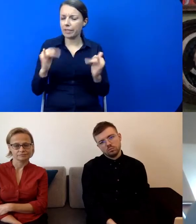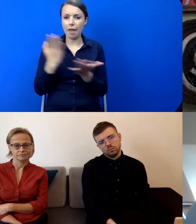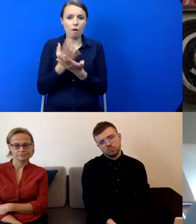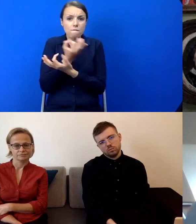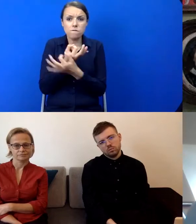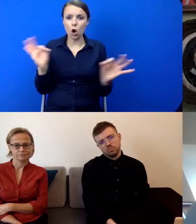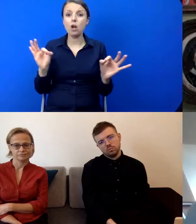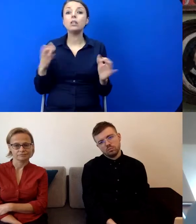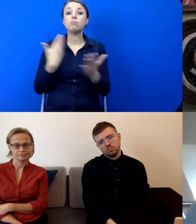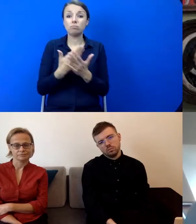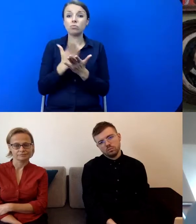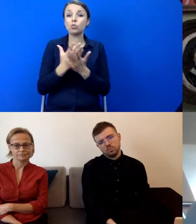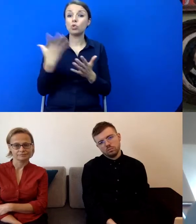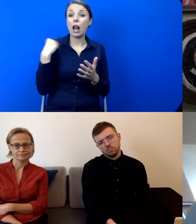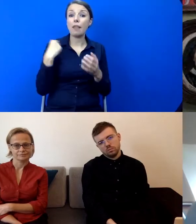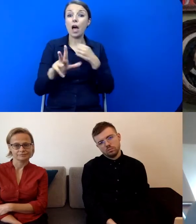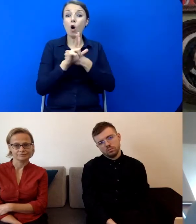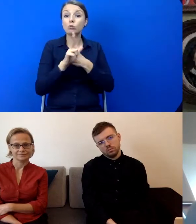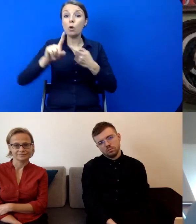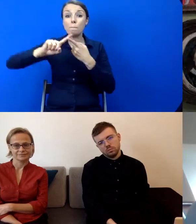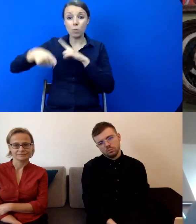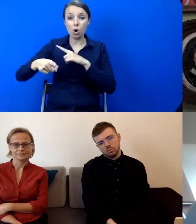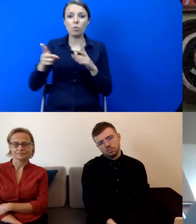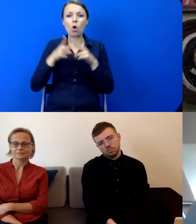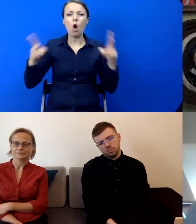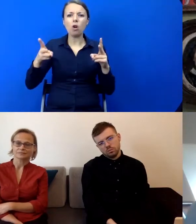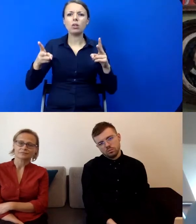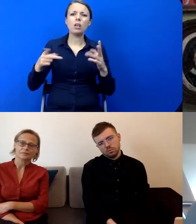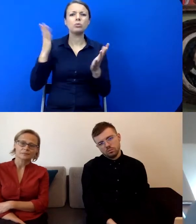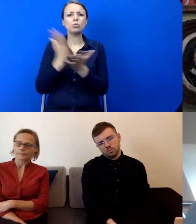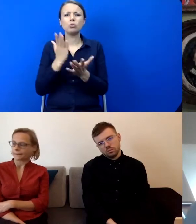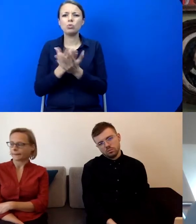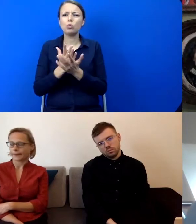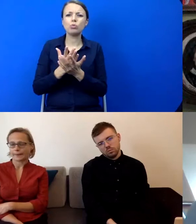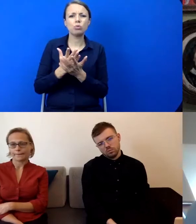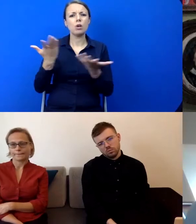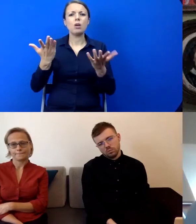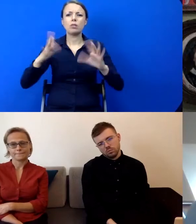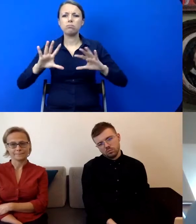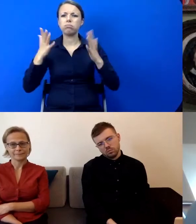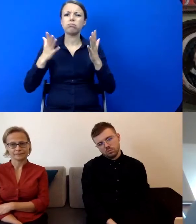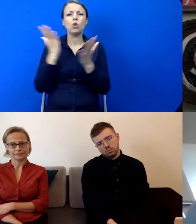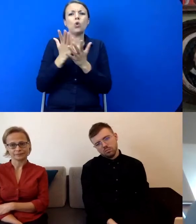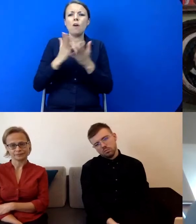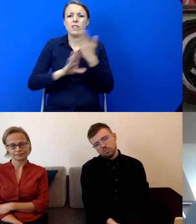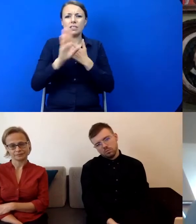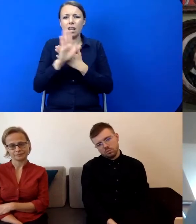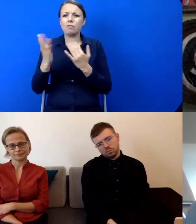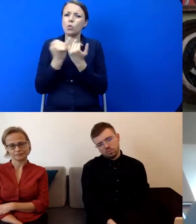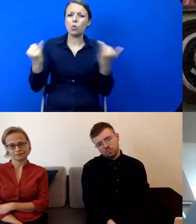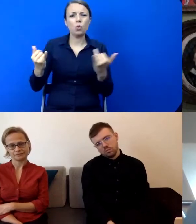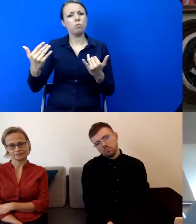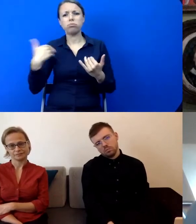okresie bojkotu w latach osiemdziesiątych zachęty, kiedy się też nie wystawiało i w ogóle pod tym, że ta sztuka